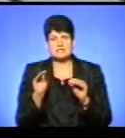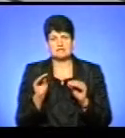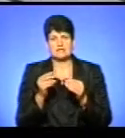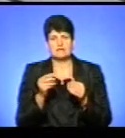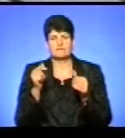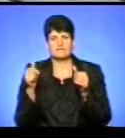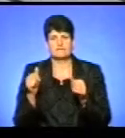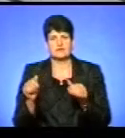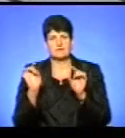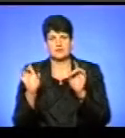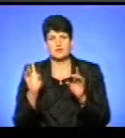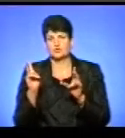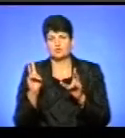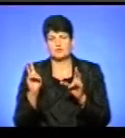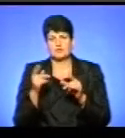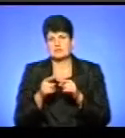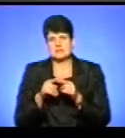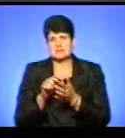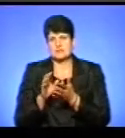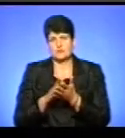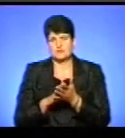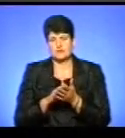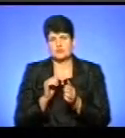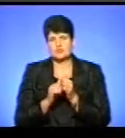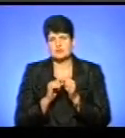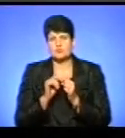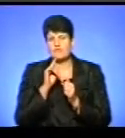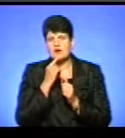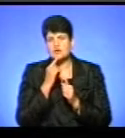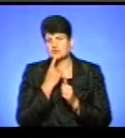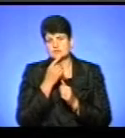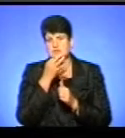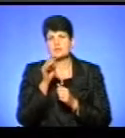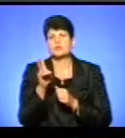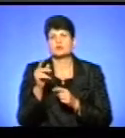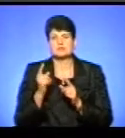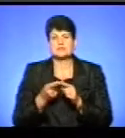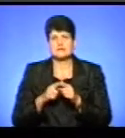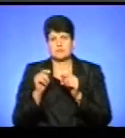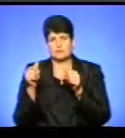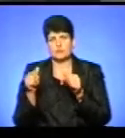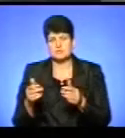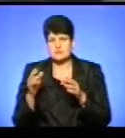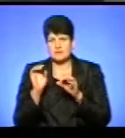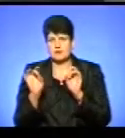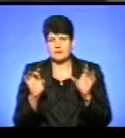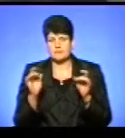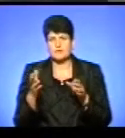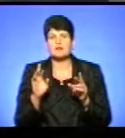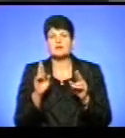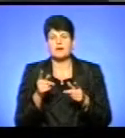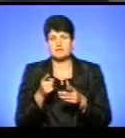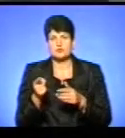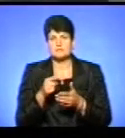ті, на кого ці вивіски не зареєстровані. Часто дуже важко відслідкувати власника. Тобто, як Тернопільська міська рада, який механізм застосовує, щоб